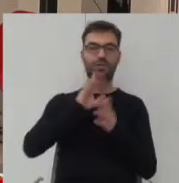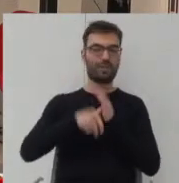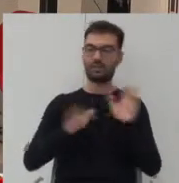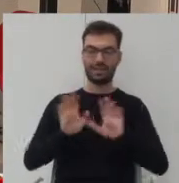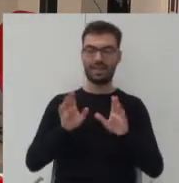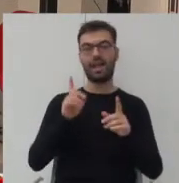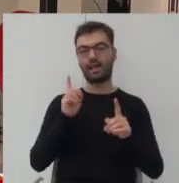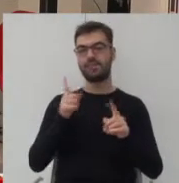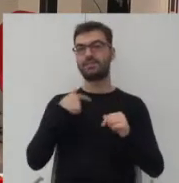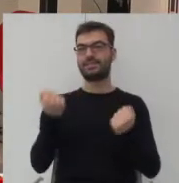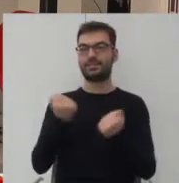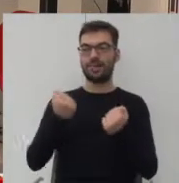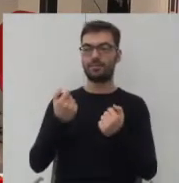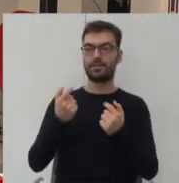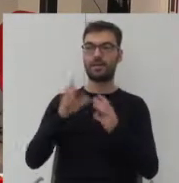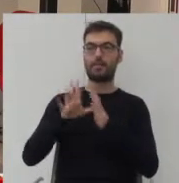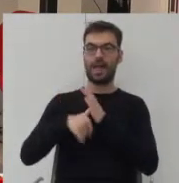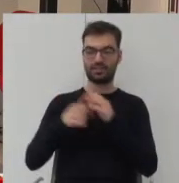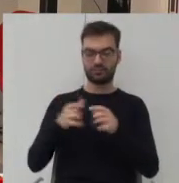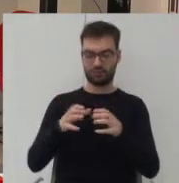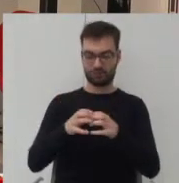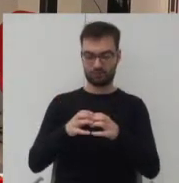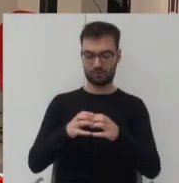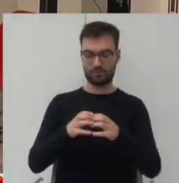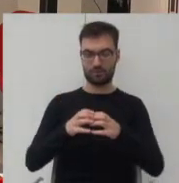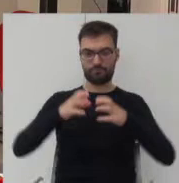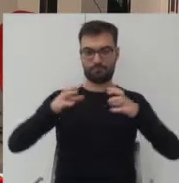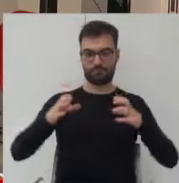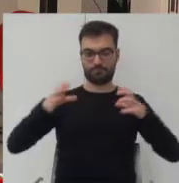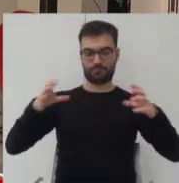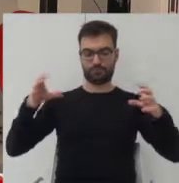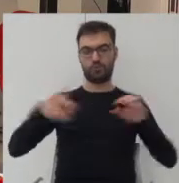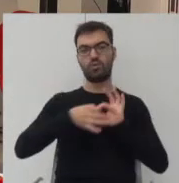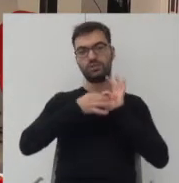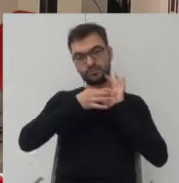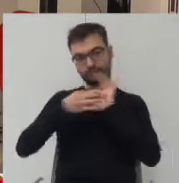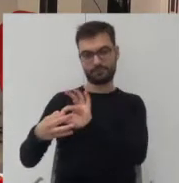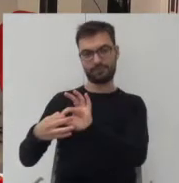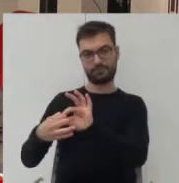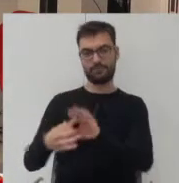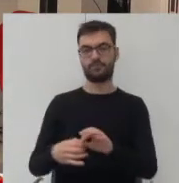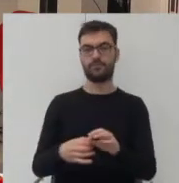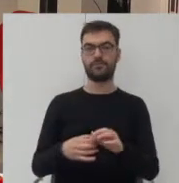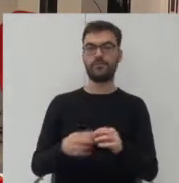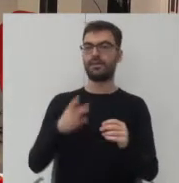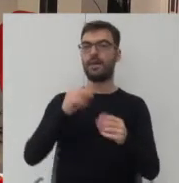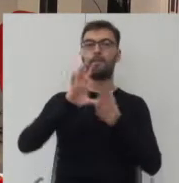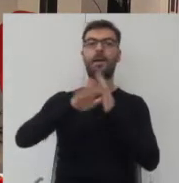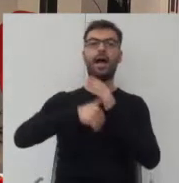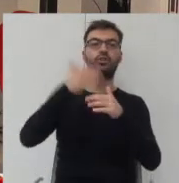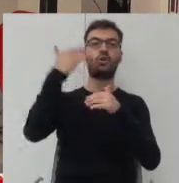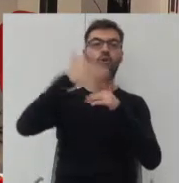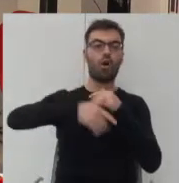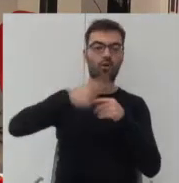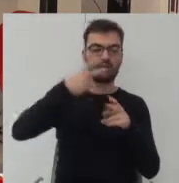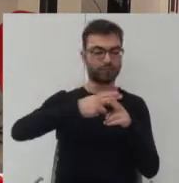ale jakby staramy się kontynuować miasto. Nie mówimy, że miasto kończy się w jakimś momencie,